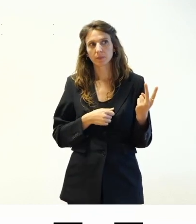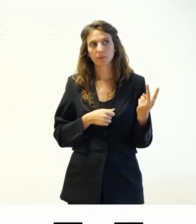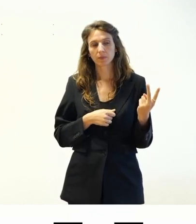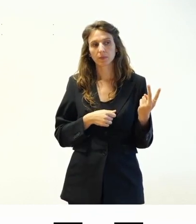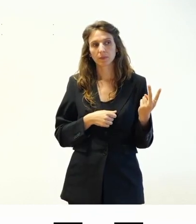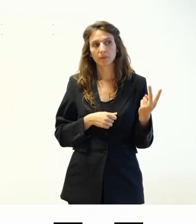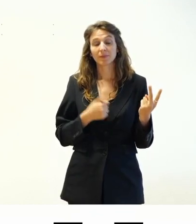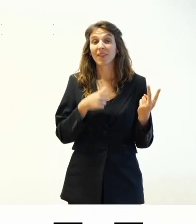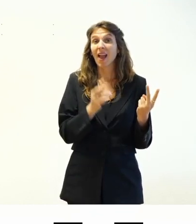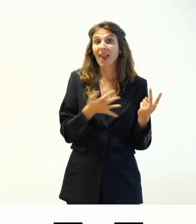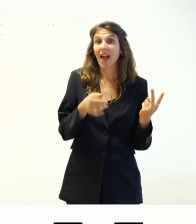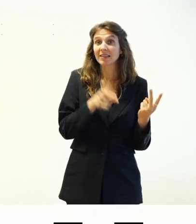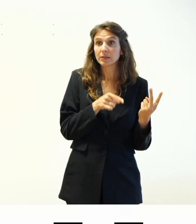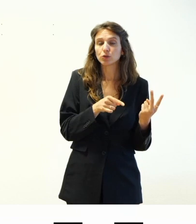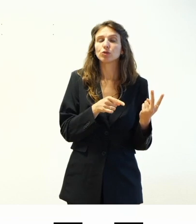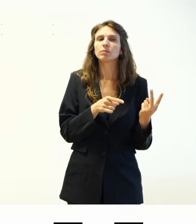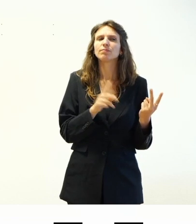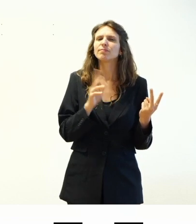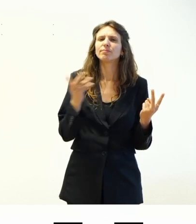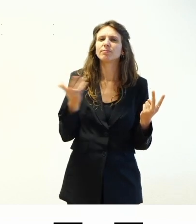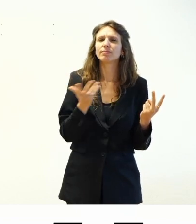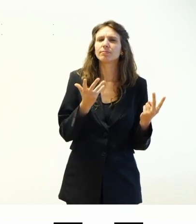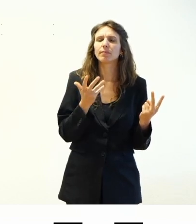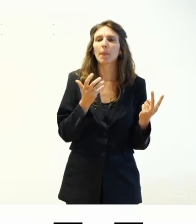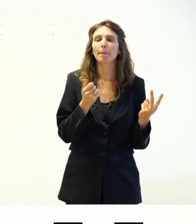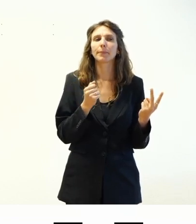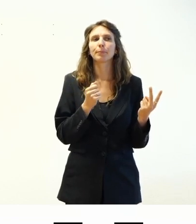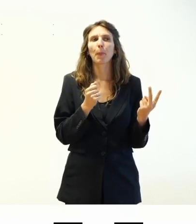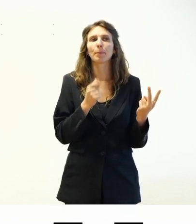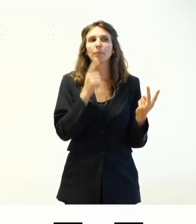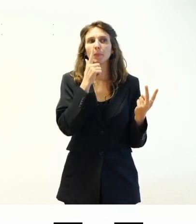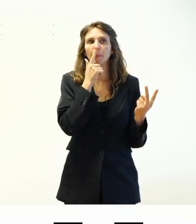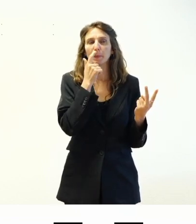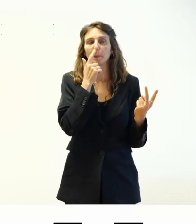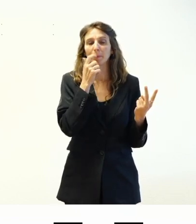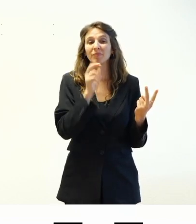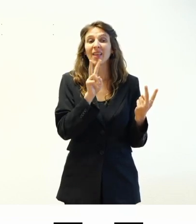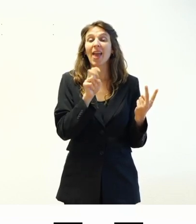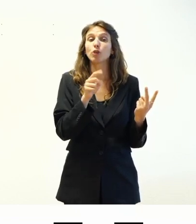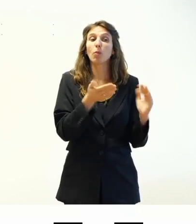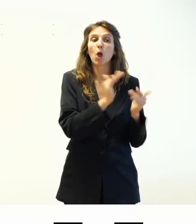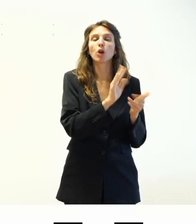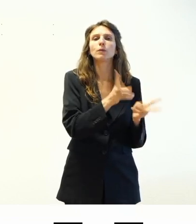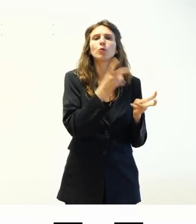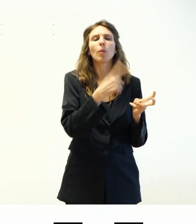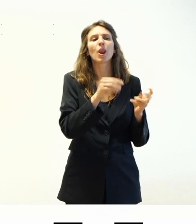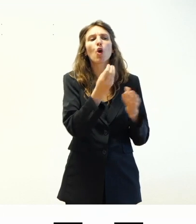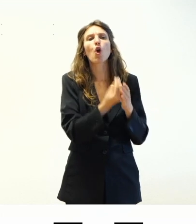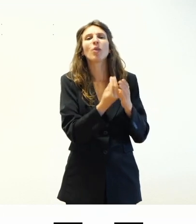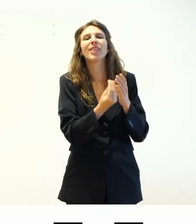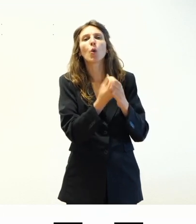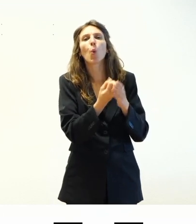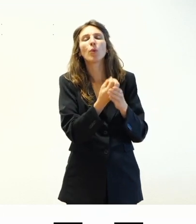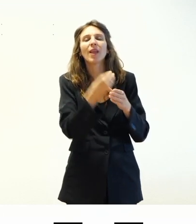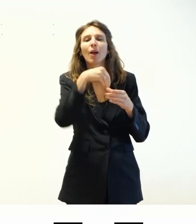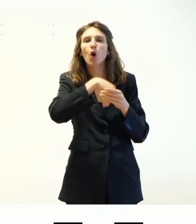classici sono quei temi che utilizzano l'editor a blocchi per gestire il contenuto delle pagine ma non per